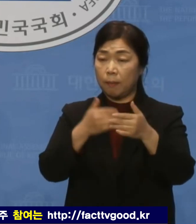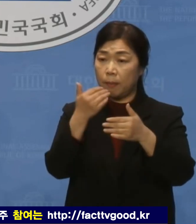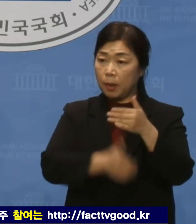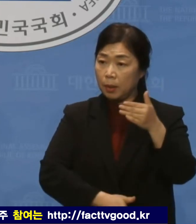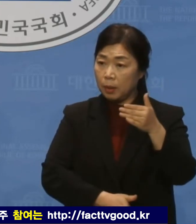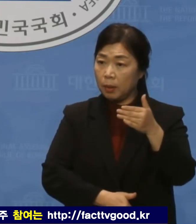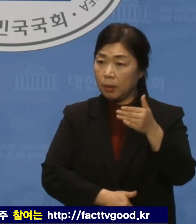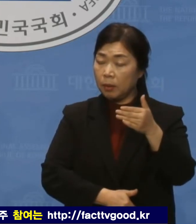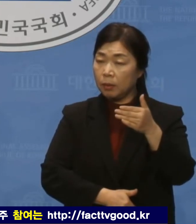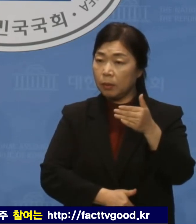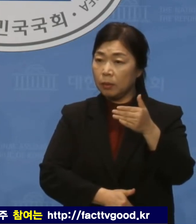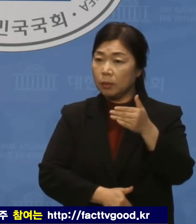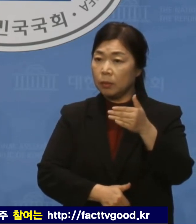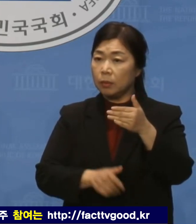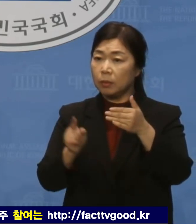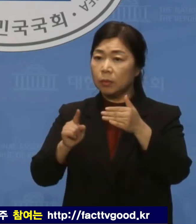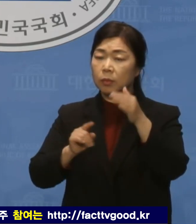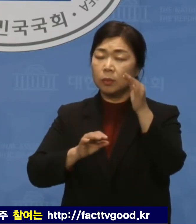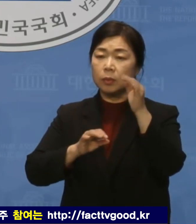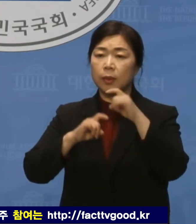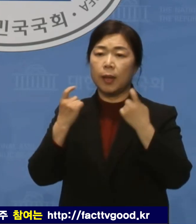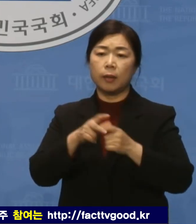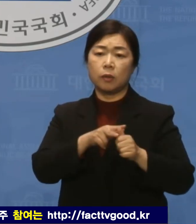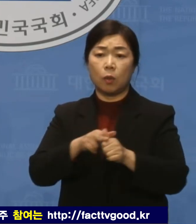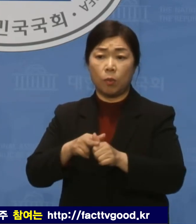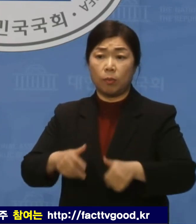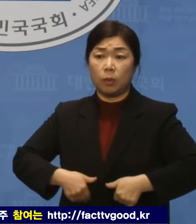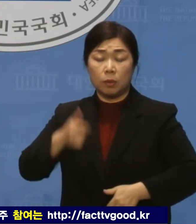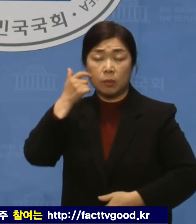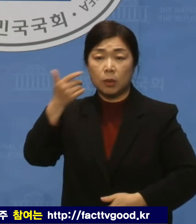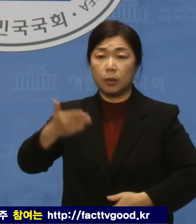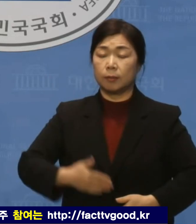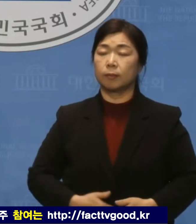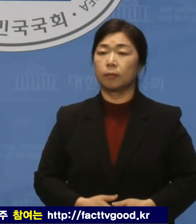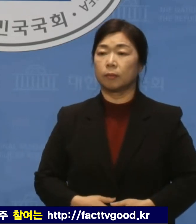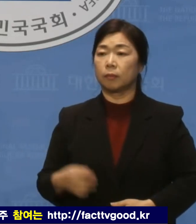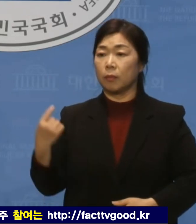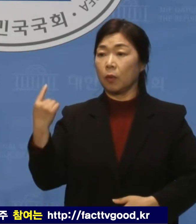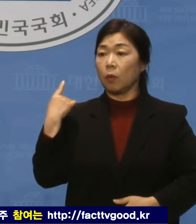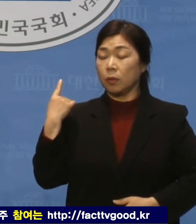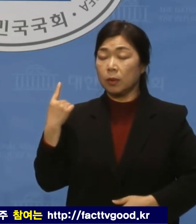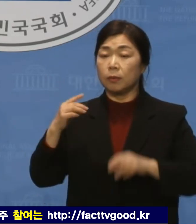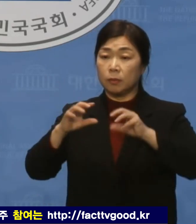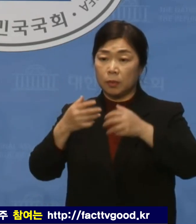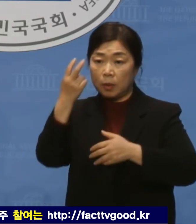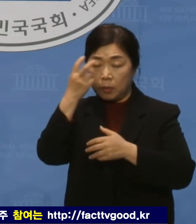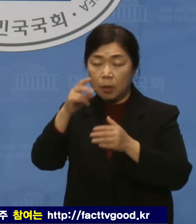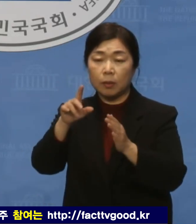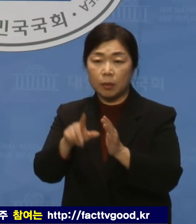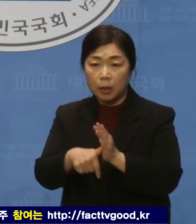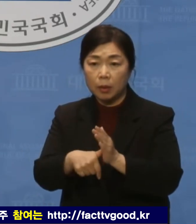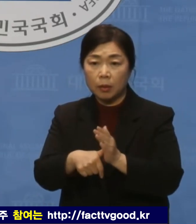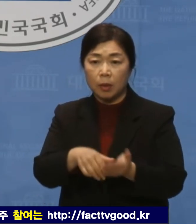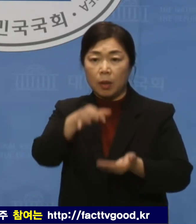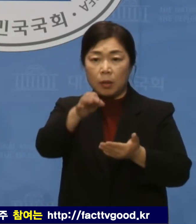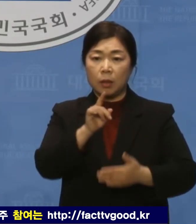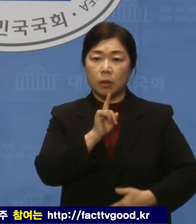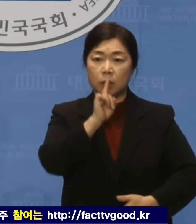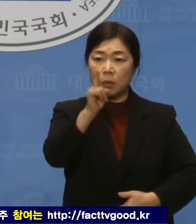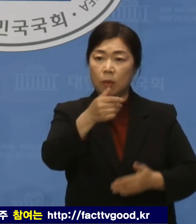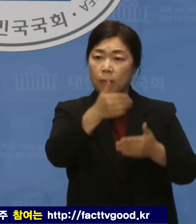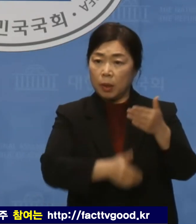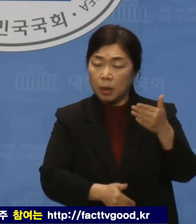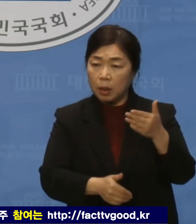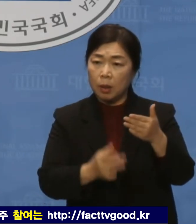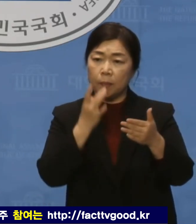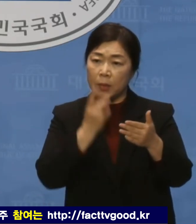어제 국회 운영위원회 국정감사에서 김대기 대통령 비서실장은 재산신고 누락을 지적받고도